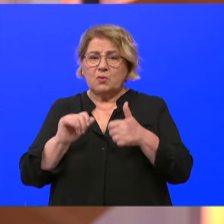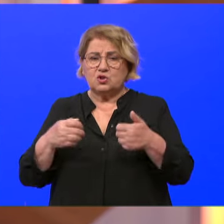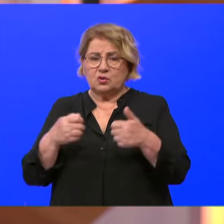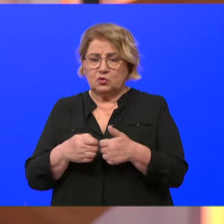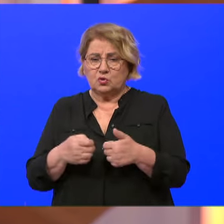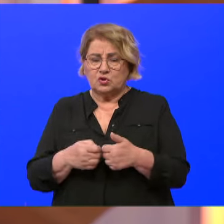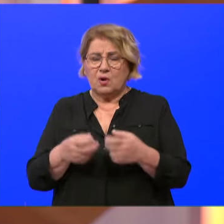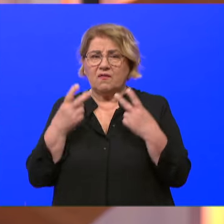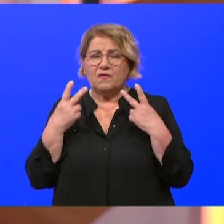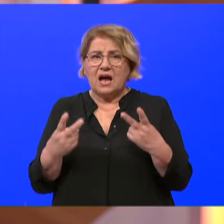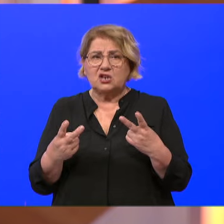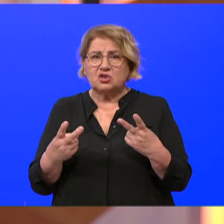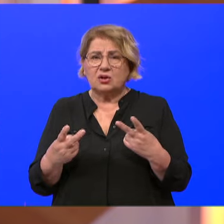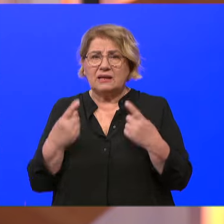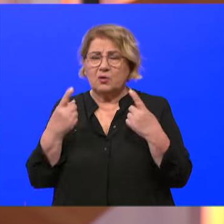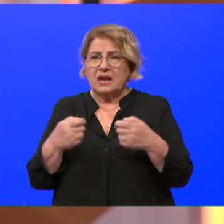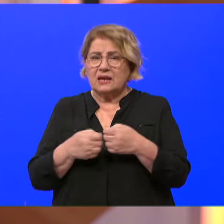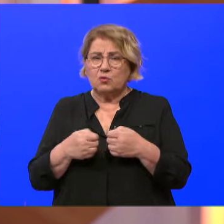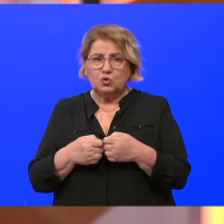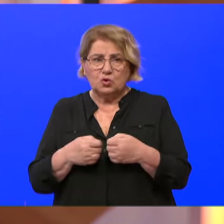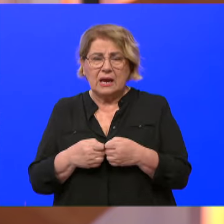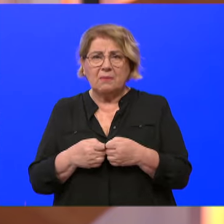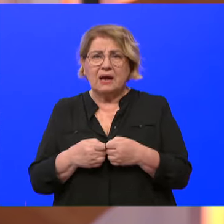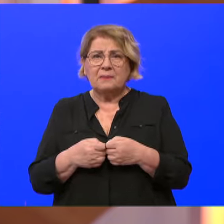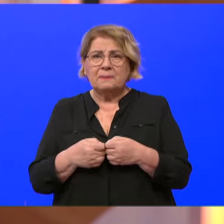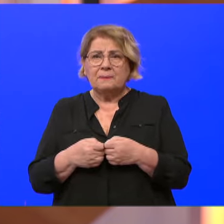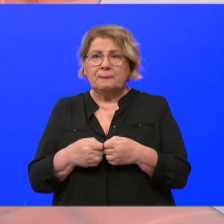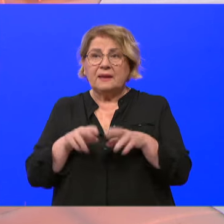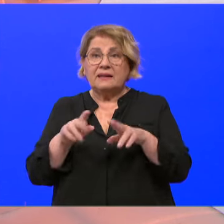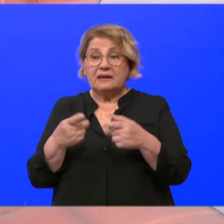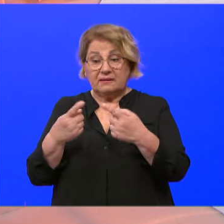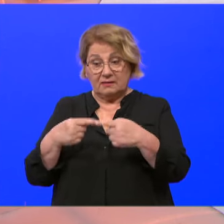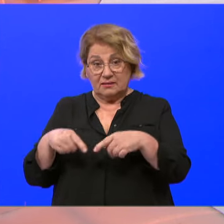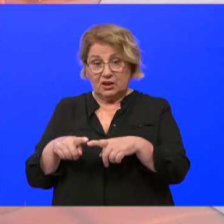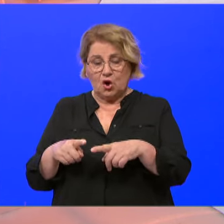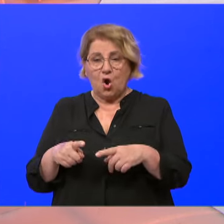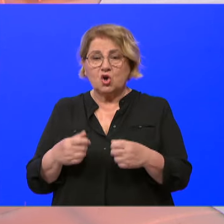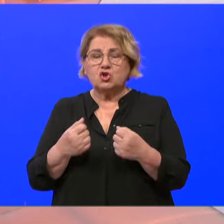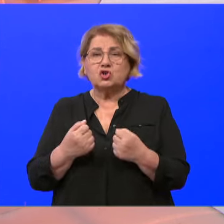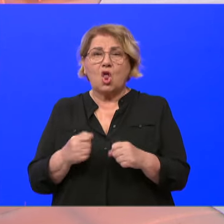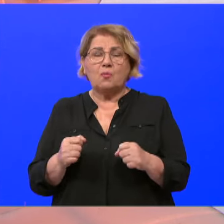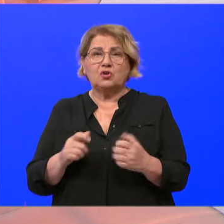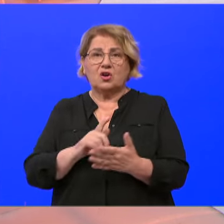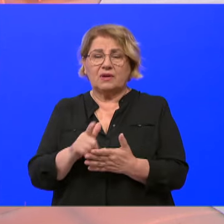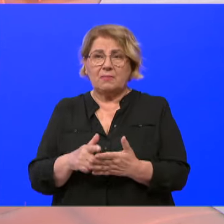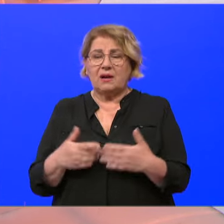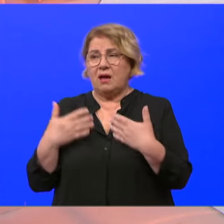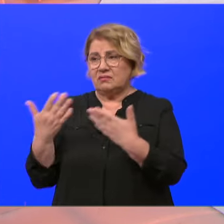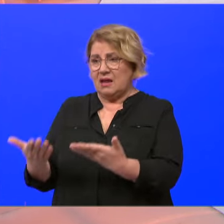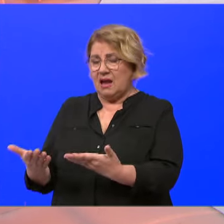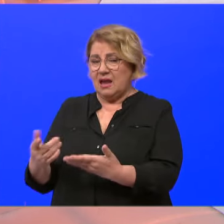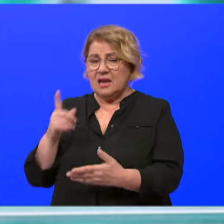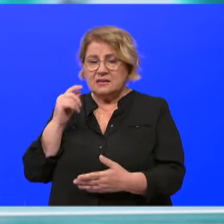društvu. Važno je da je u nekima udrugama, da je dio slobodnog vremena daje za brata čovjeka, jer